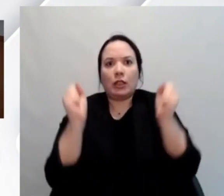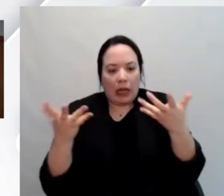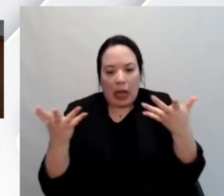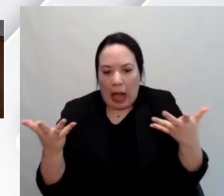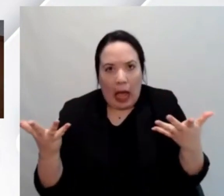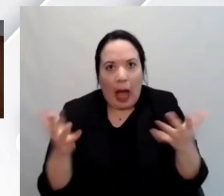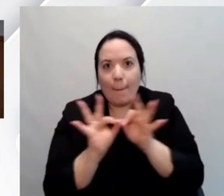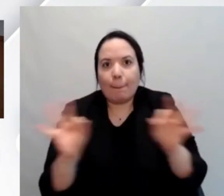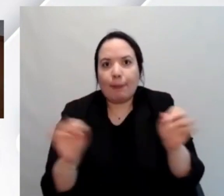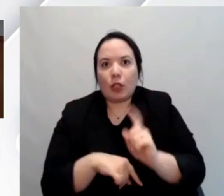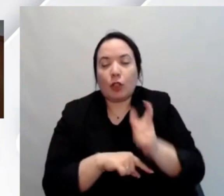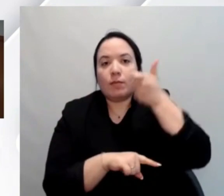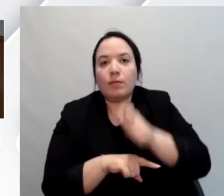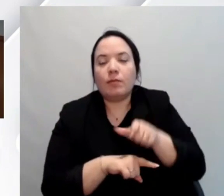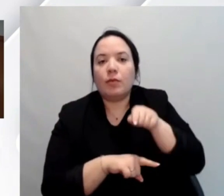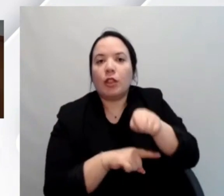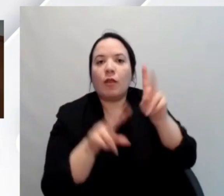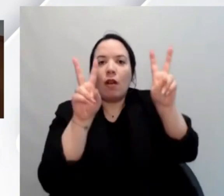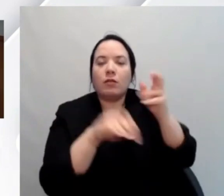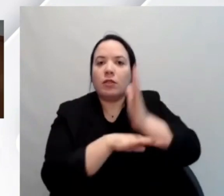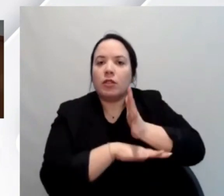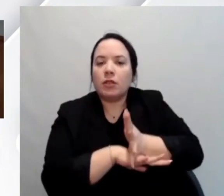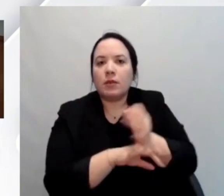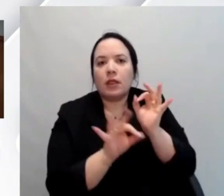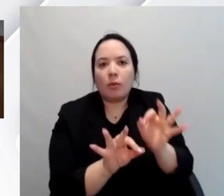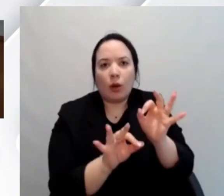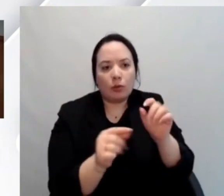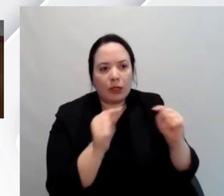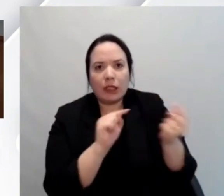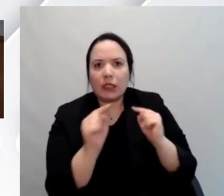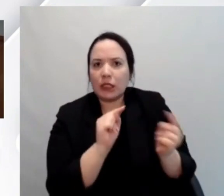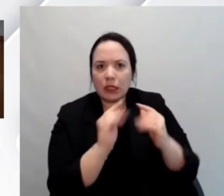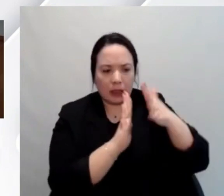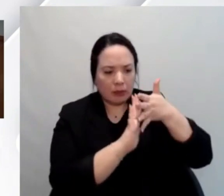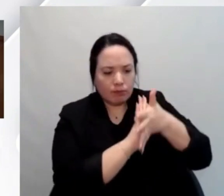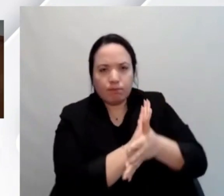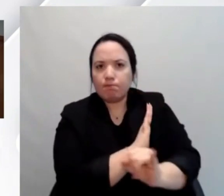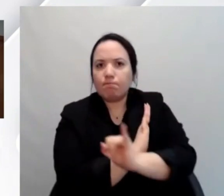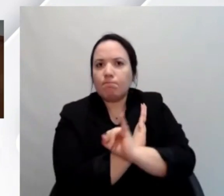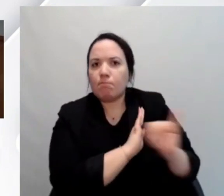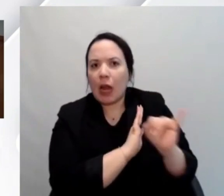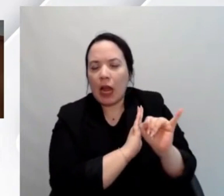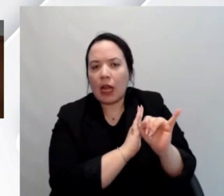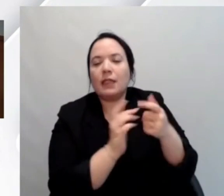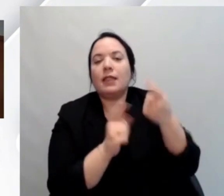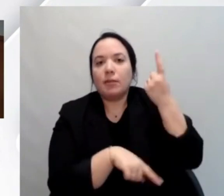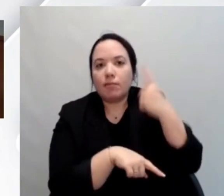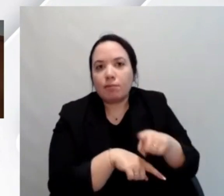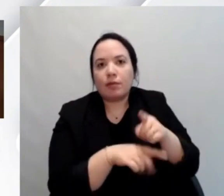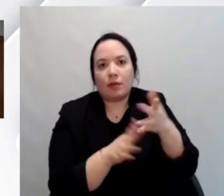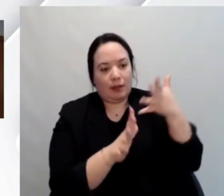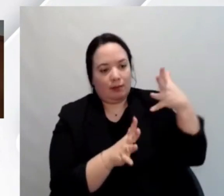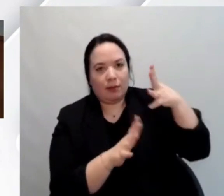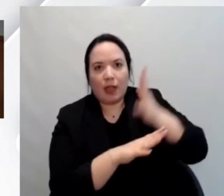sfida perché il tema dell'accessibilità non era stato affrontato correttamente